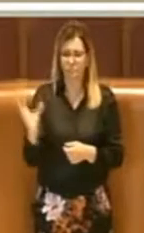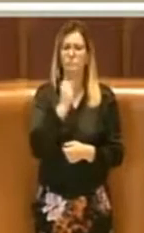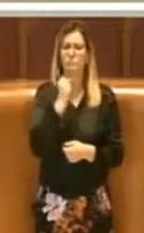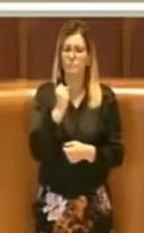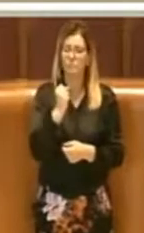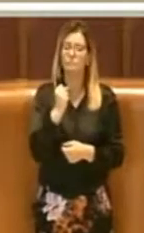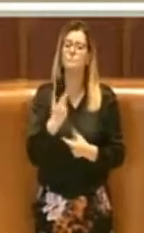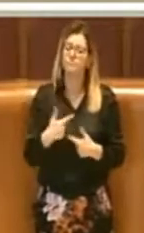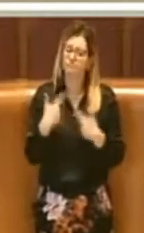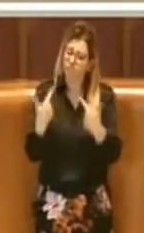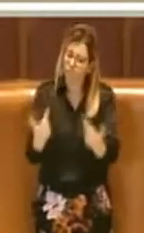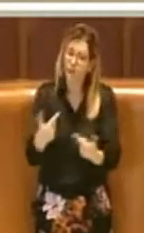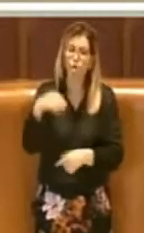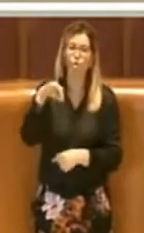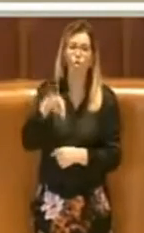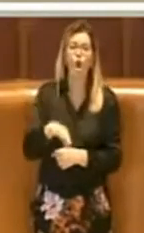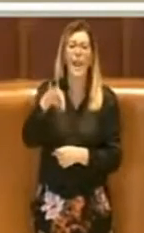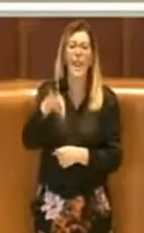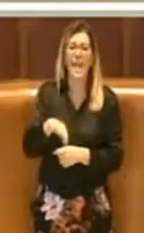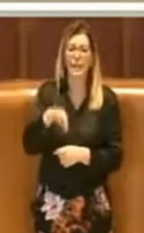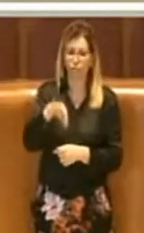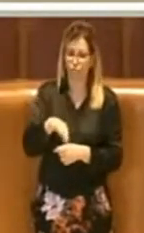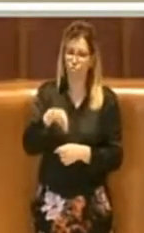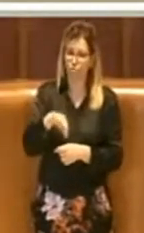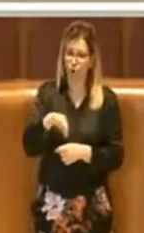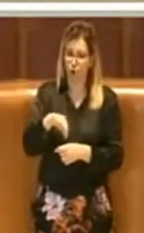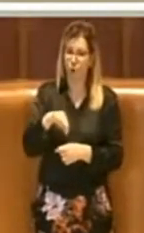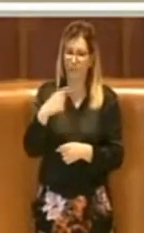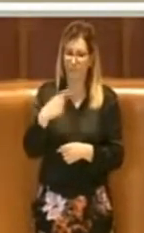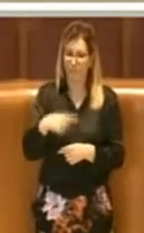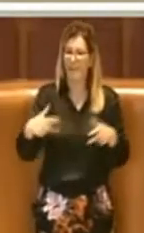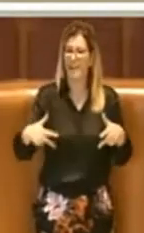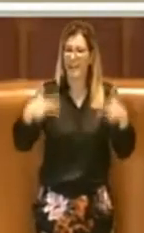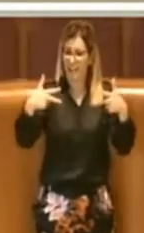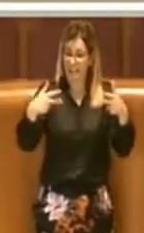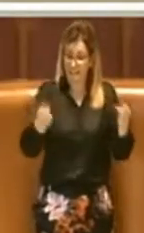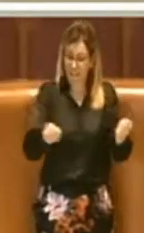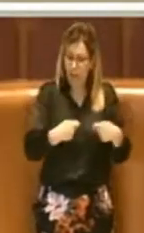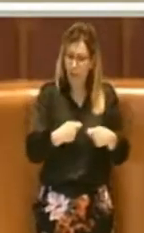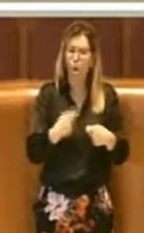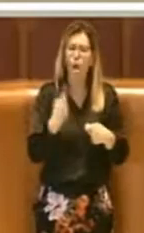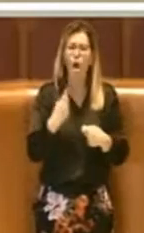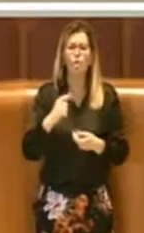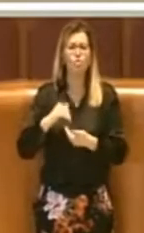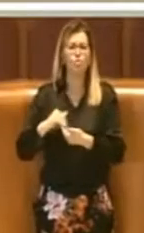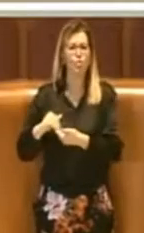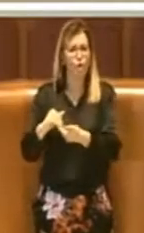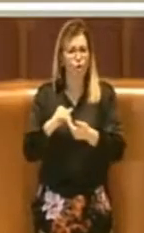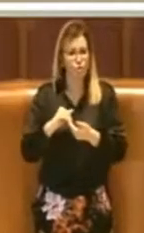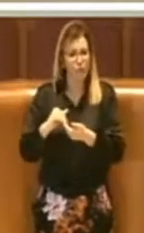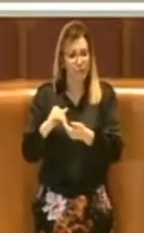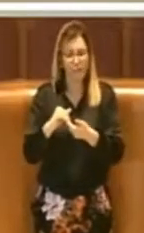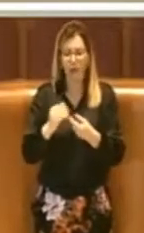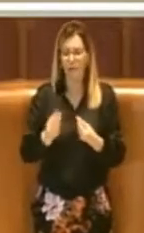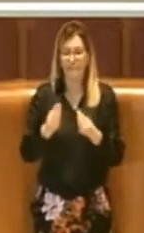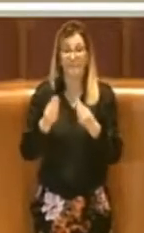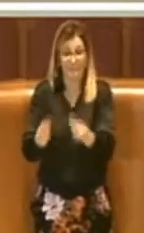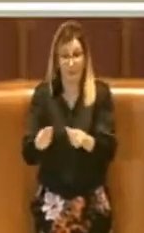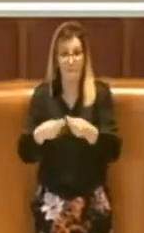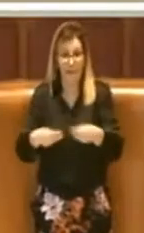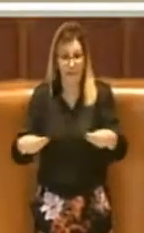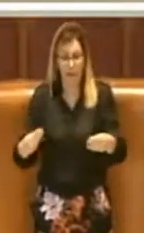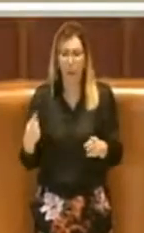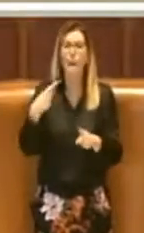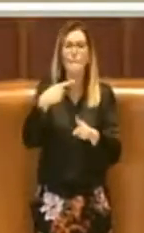noleggio, il servizio del noleggio delle fototrappole, dove le società non solo offrono lo strumento ma anche la